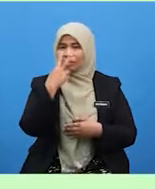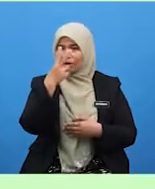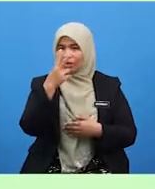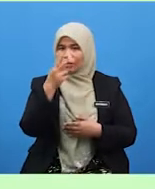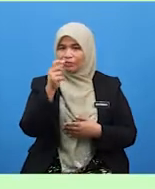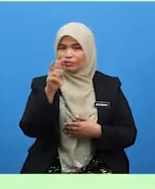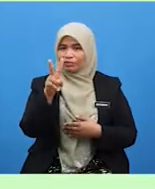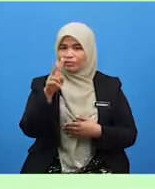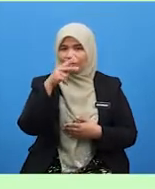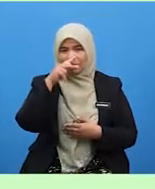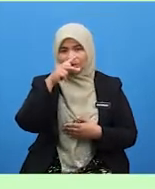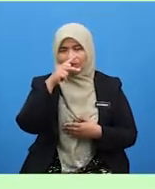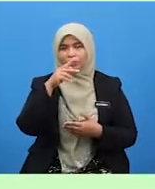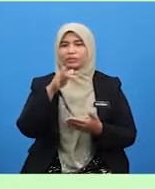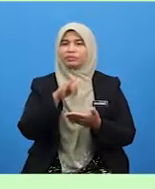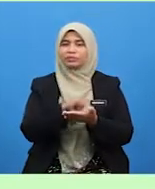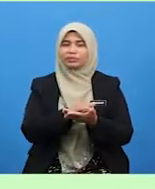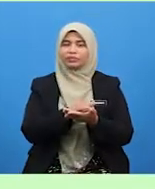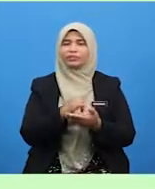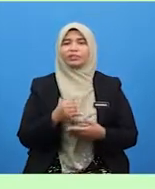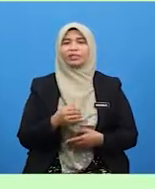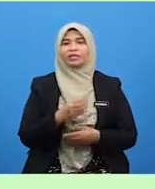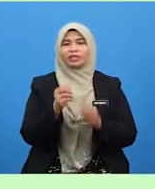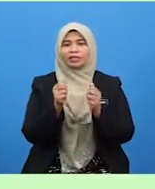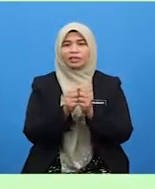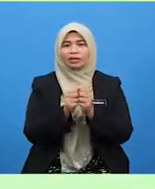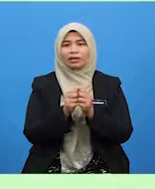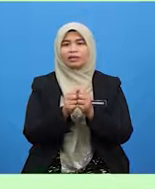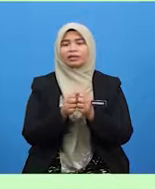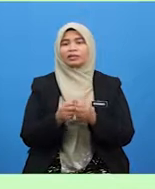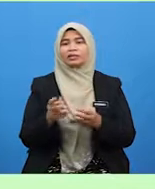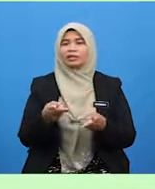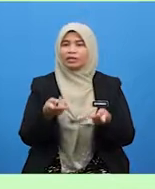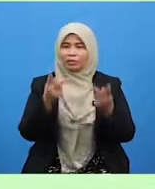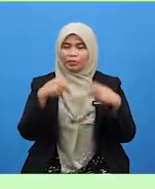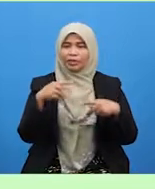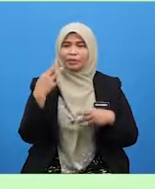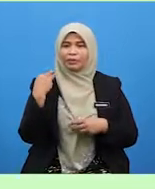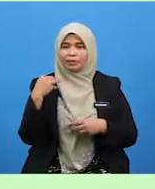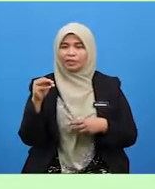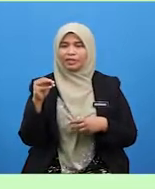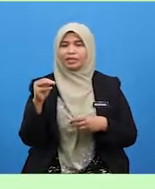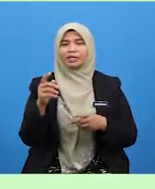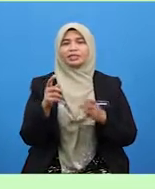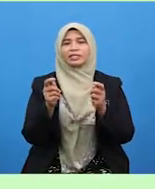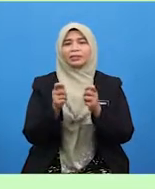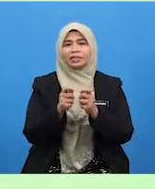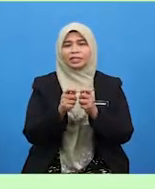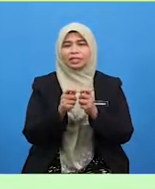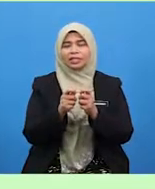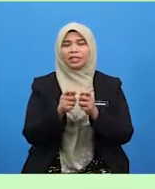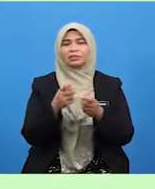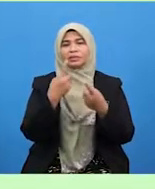menonton rancangan kartun kegemaran kita itu dengan meraihkan kepulangan mereka